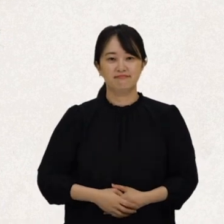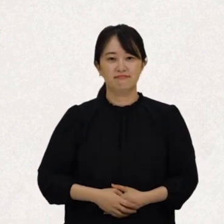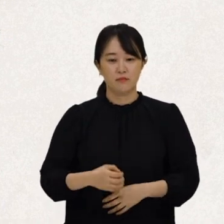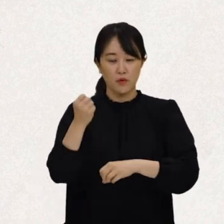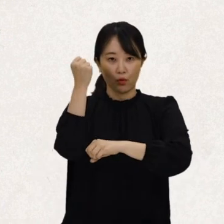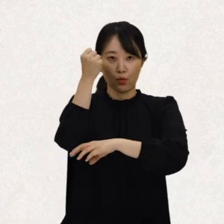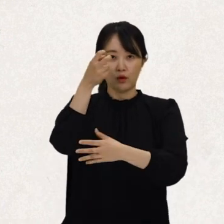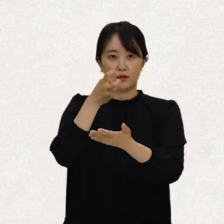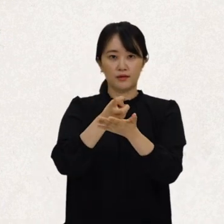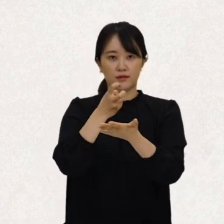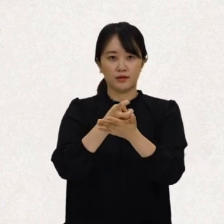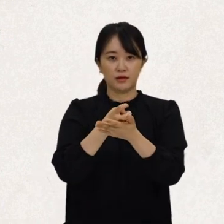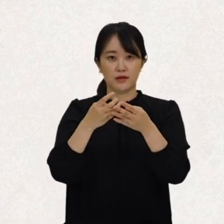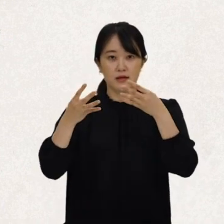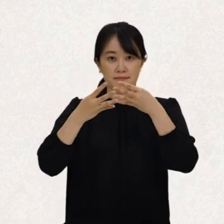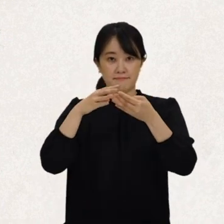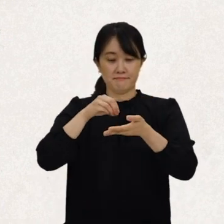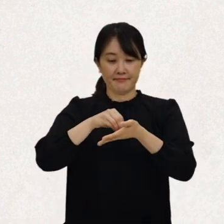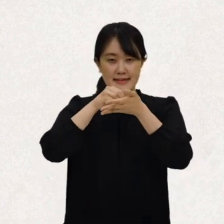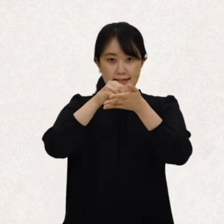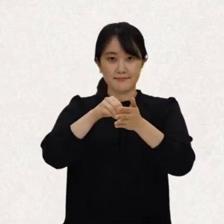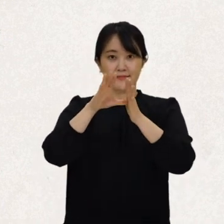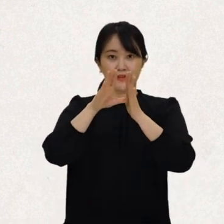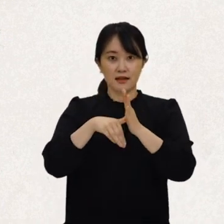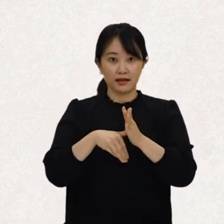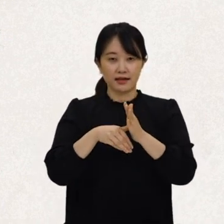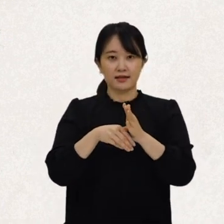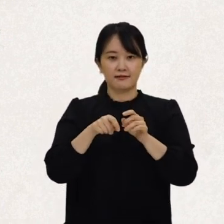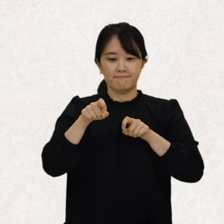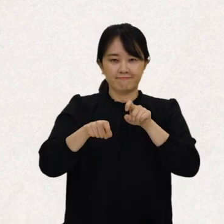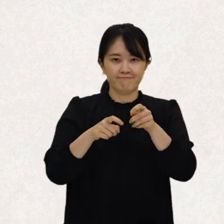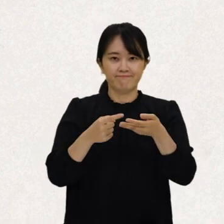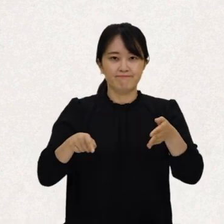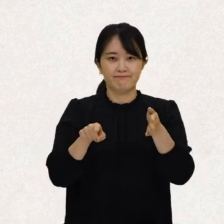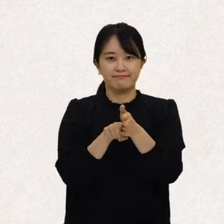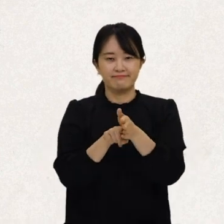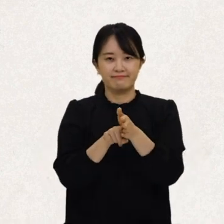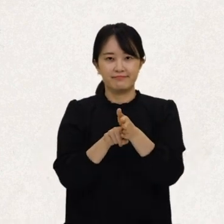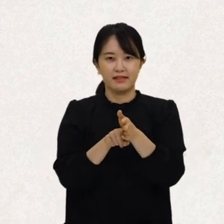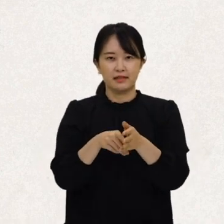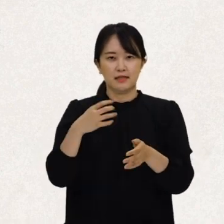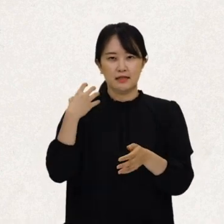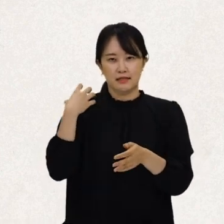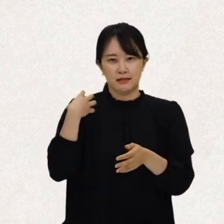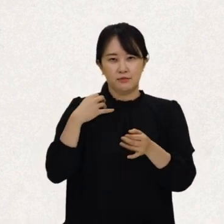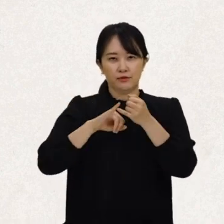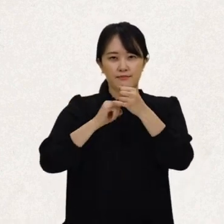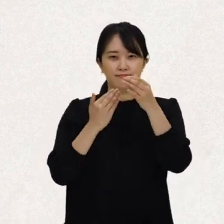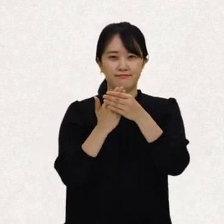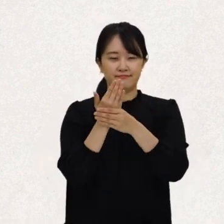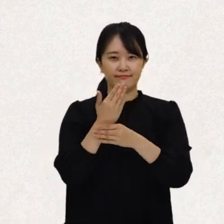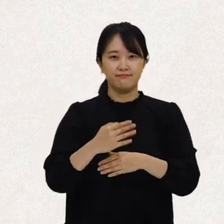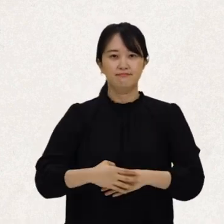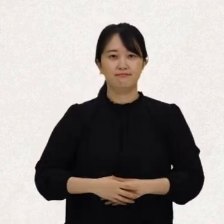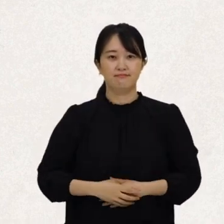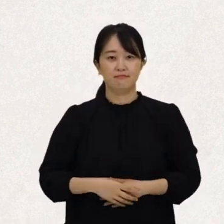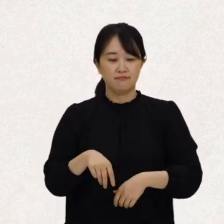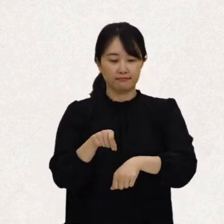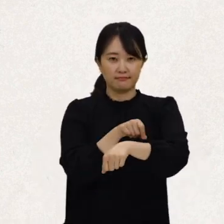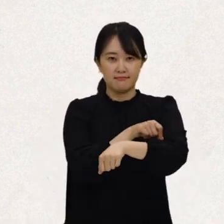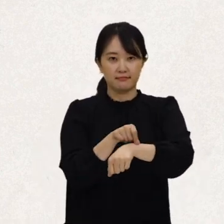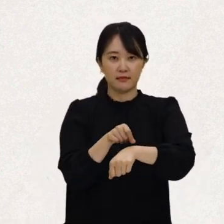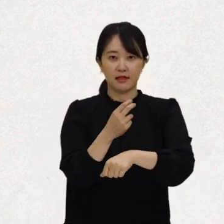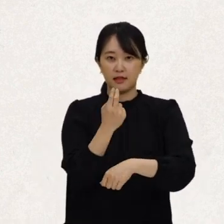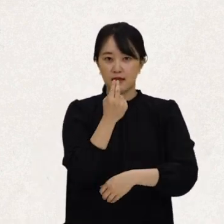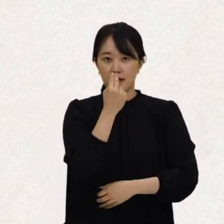원칙적으로는 협약에 가입하면 이를 실천하기 위해 즉각적인 조치를 할 의무가 발생해요. 특히